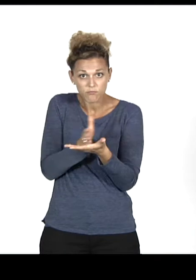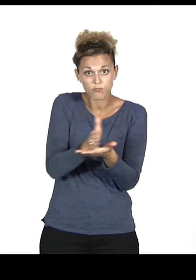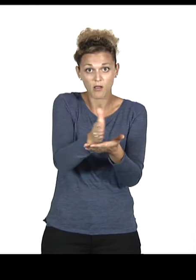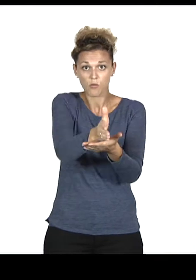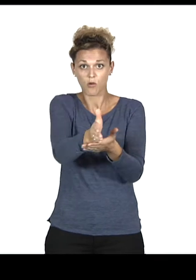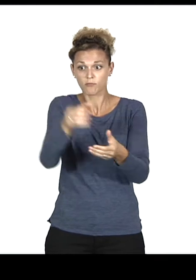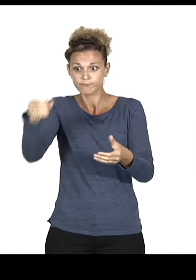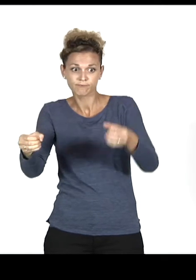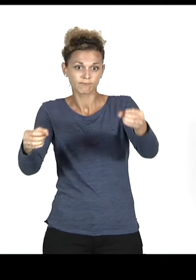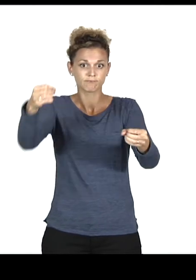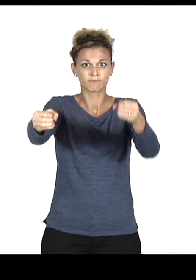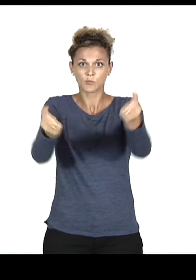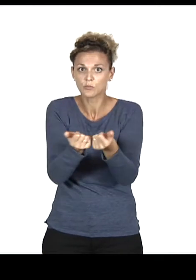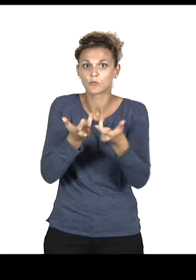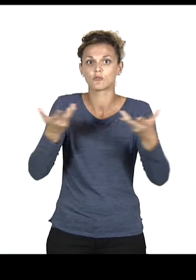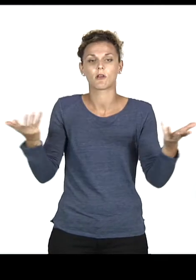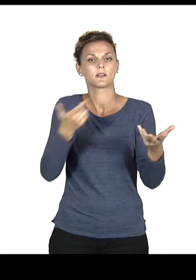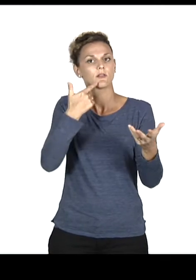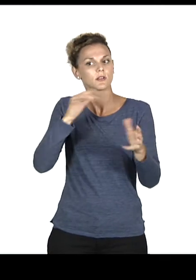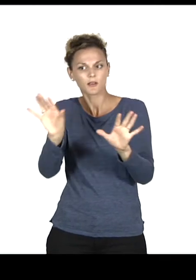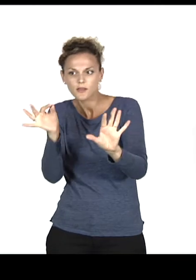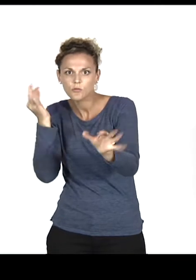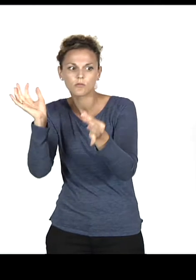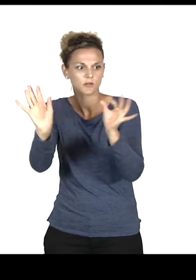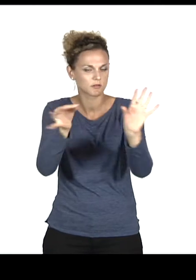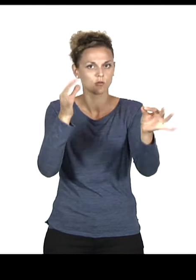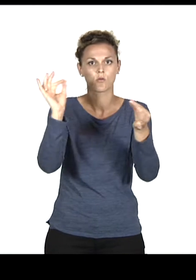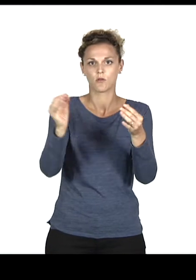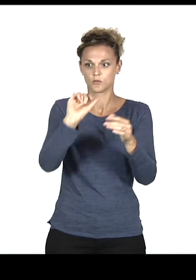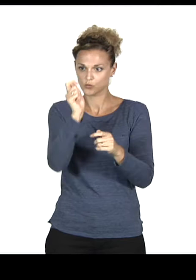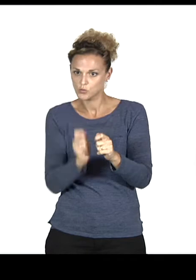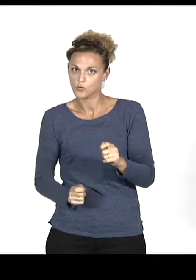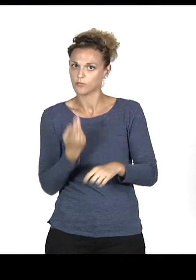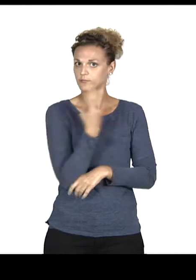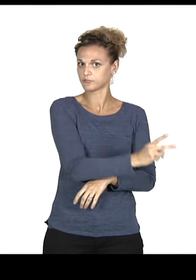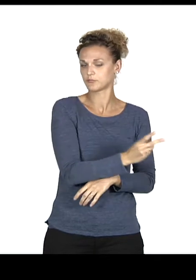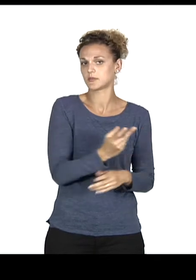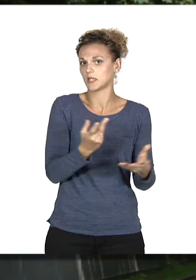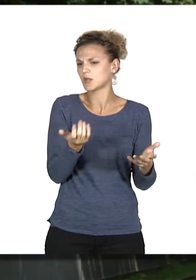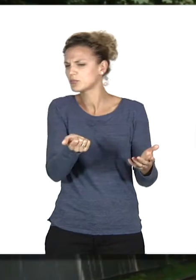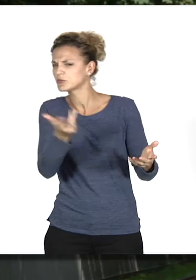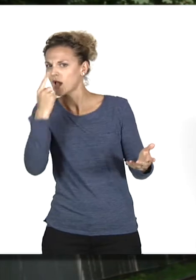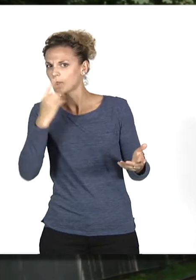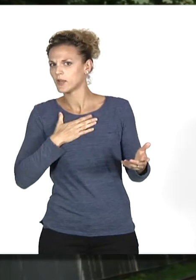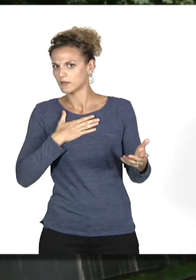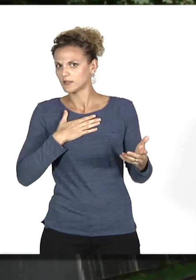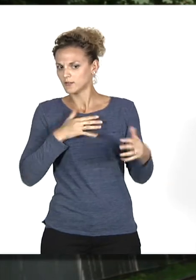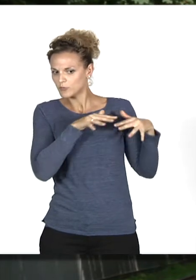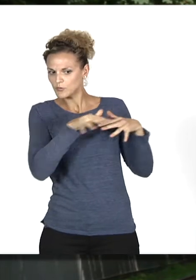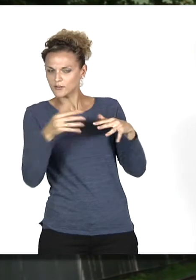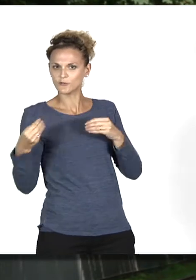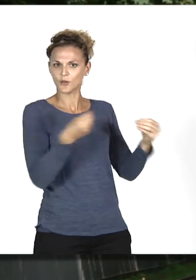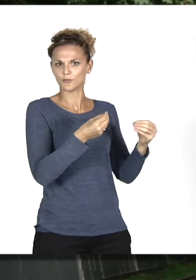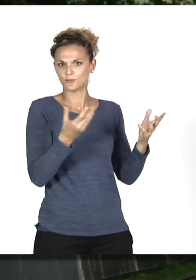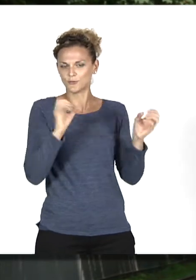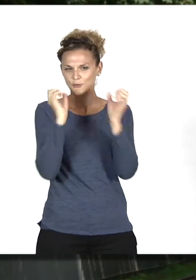le passage, dans ce fameux G.R.A. Et donc on va aller à la découverte de ces sculptures qui, pour certaines, vont un peu surprendre, je pense,